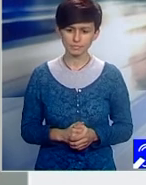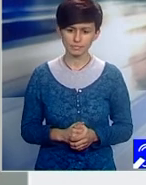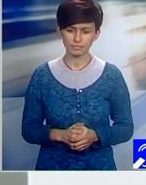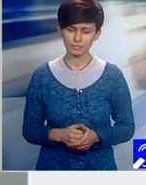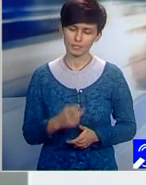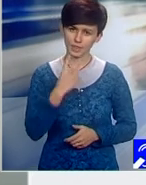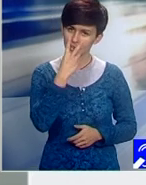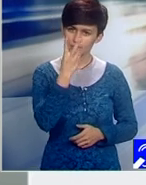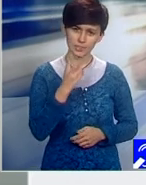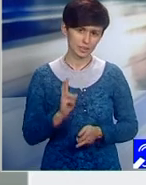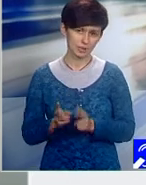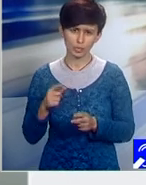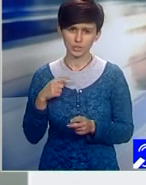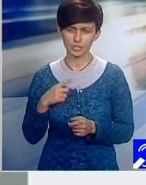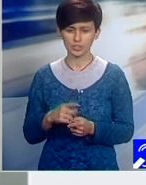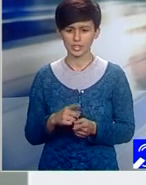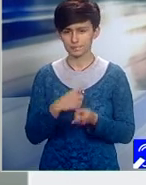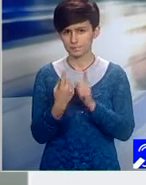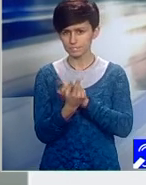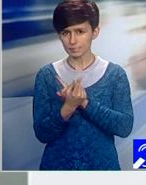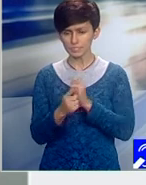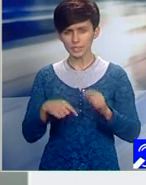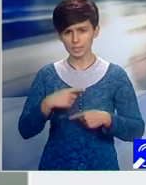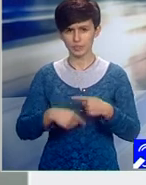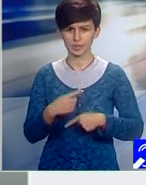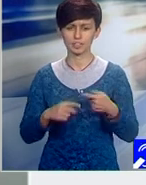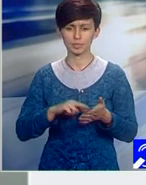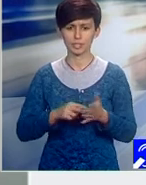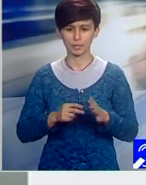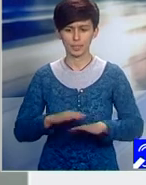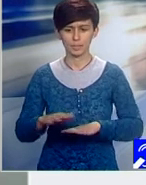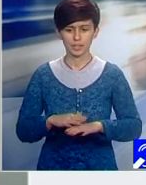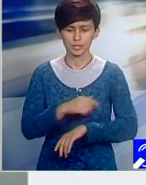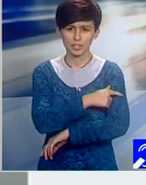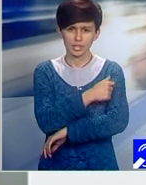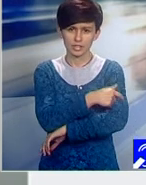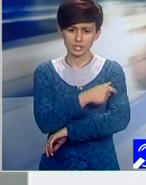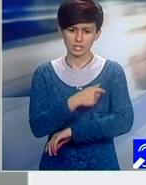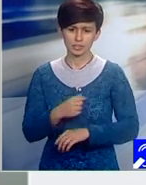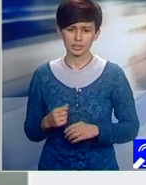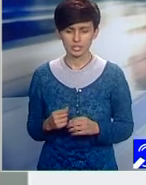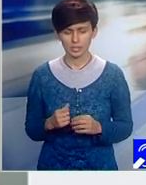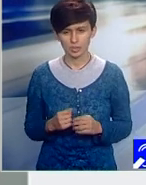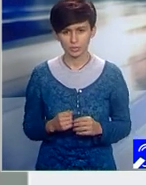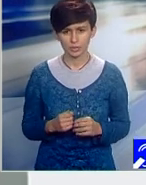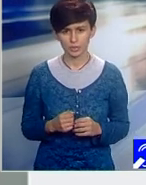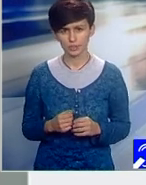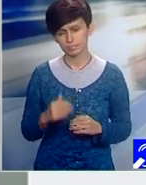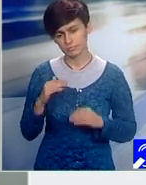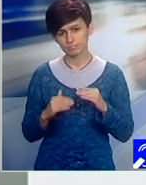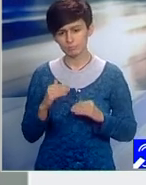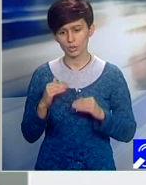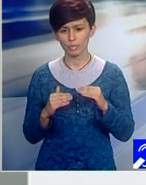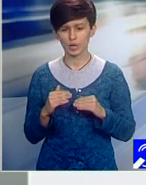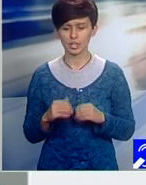fi revoluționat sistemul de management al spitalelor, comparat cu feudele, așa cum spuneam, de către Ministrul Sănătății.